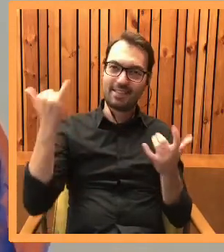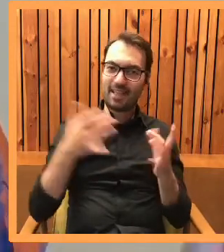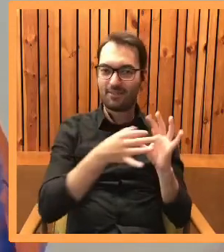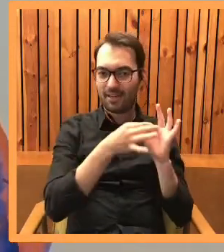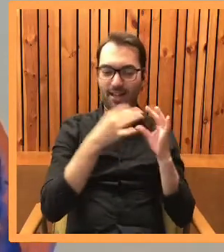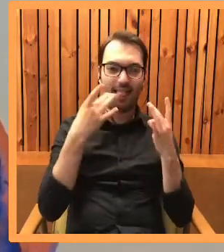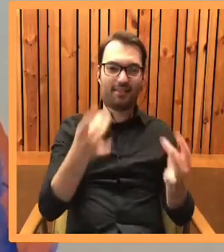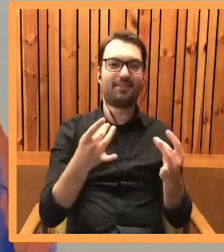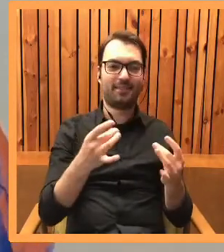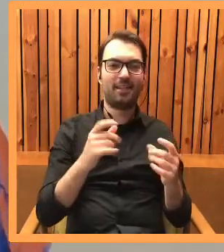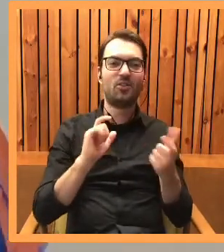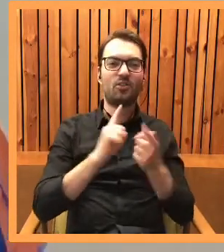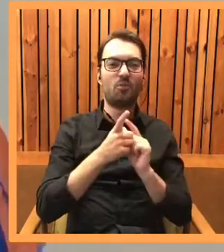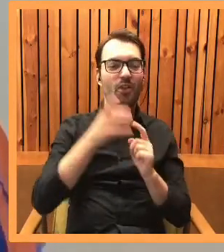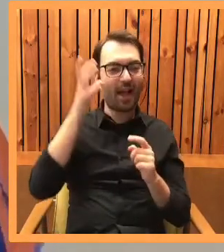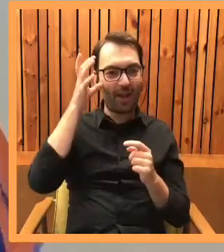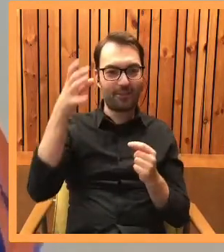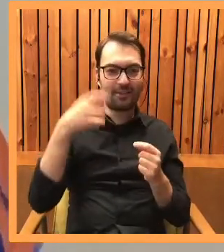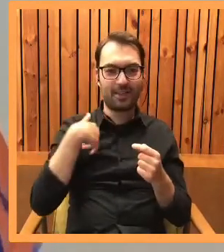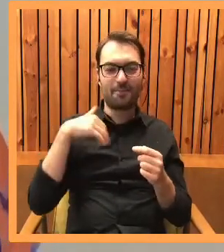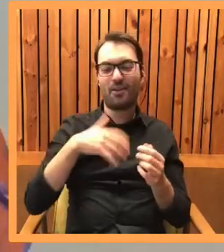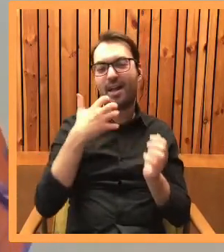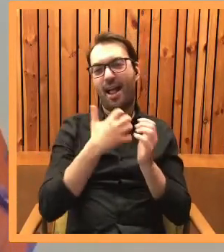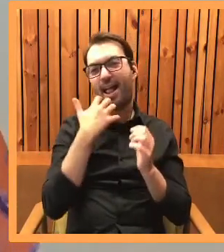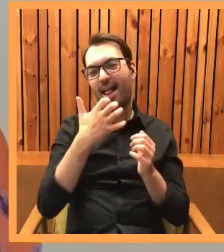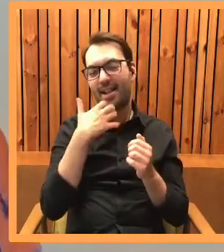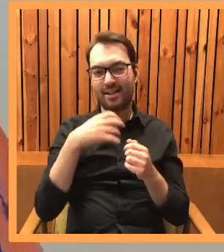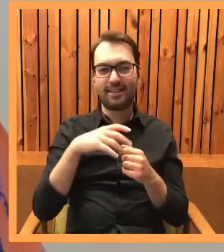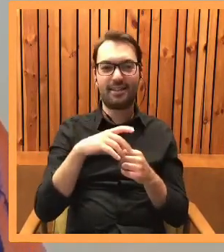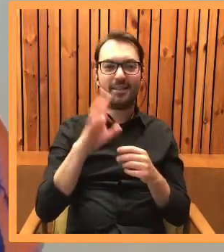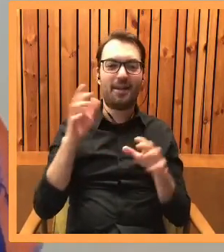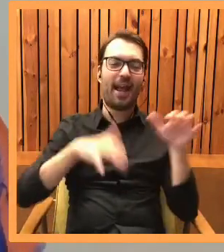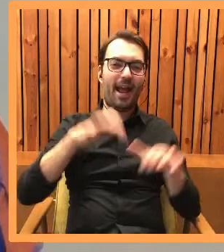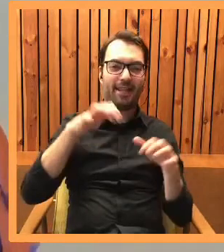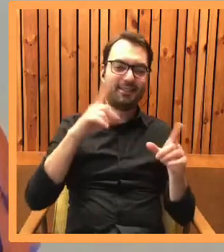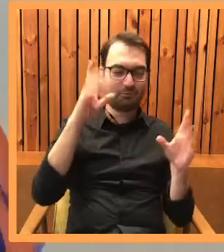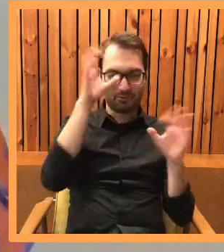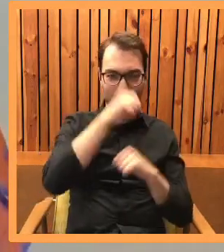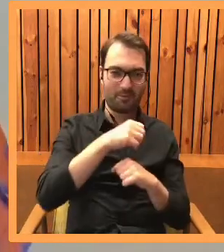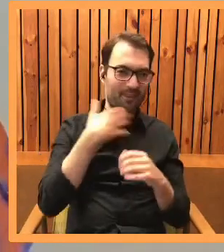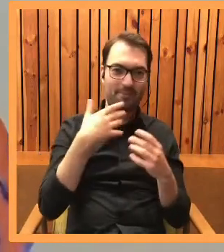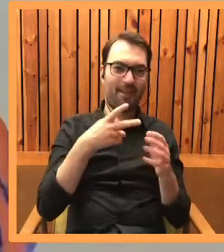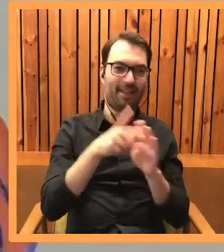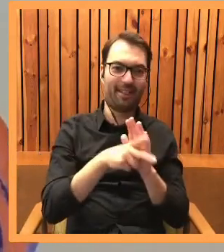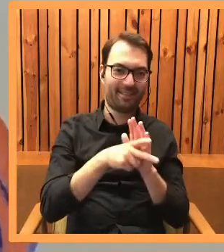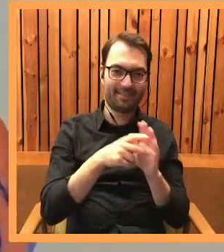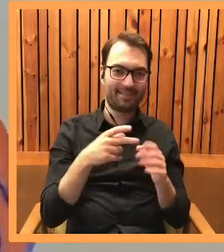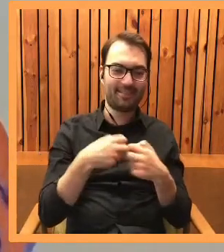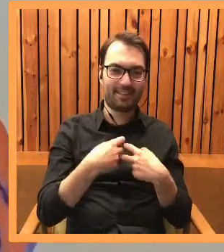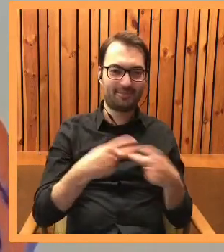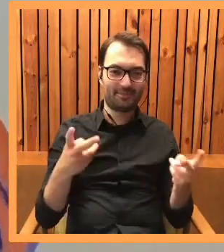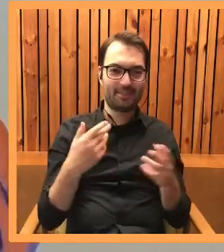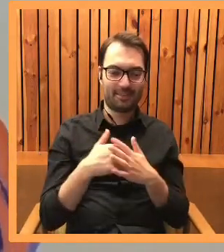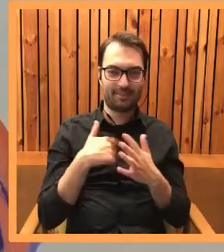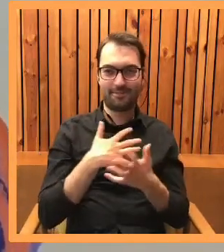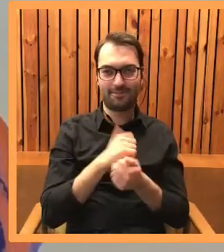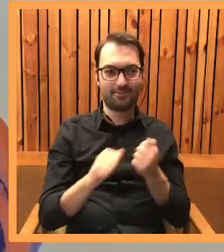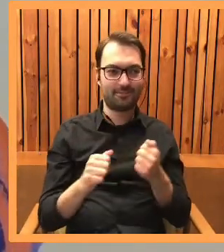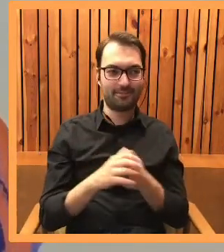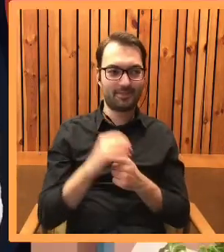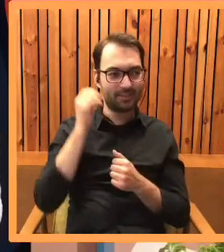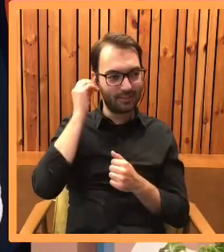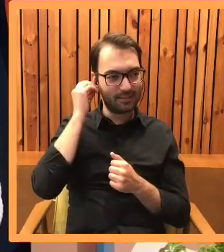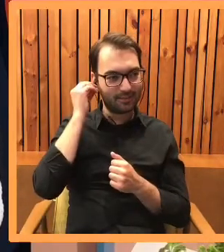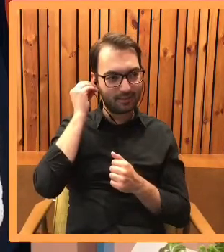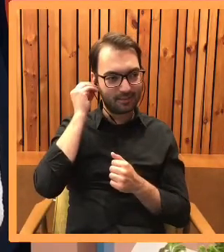A na spotkanie autorskim księgarni to mogę powiedzieć, że wszyscy się pośmieją, ale szybko zapomną. Dlatego mnie to przeraża. Wróć, tego